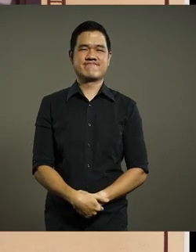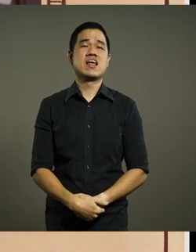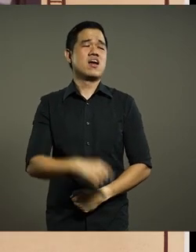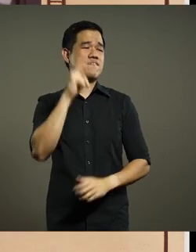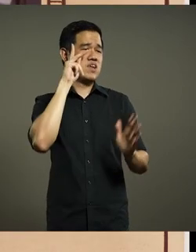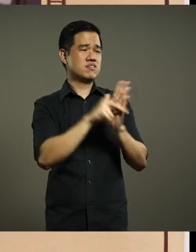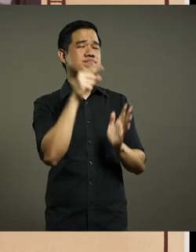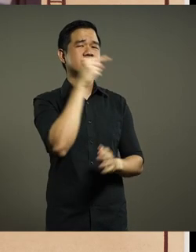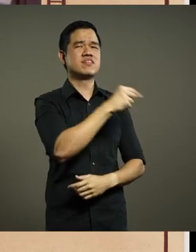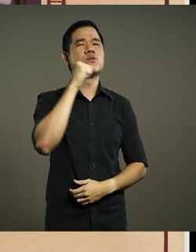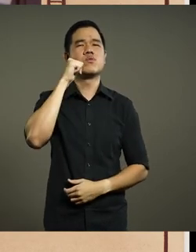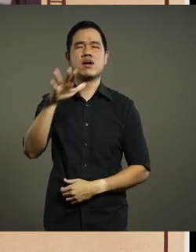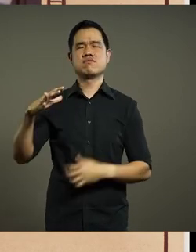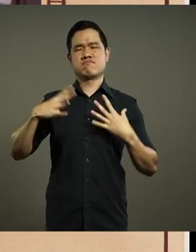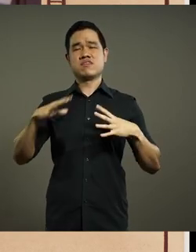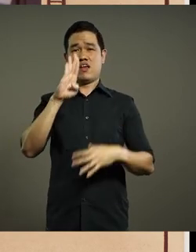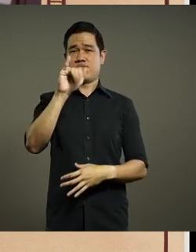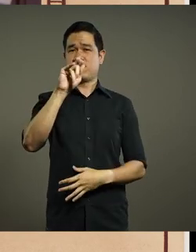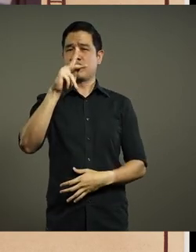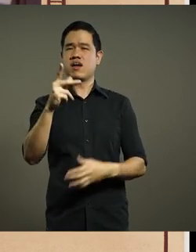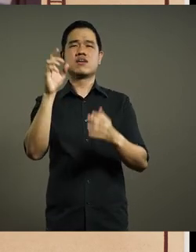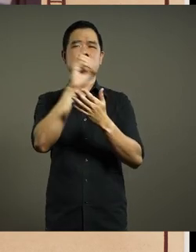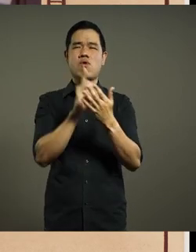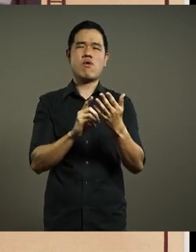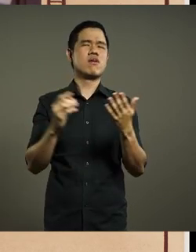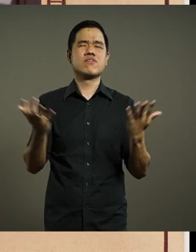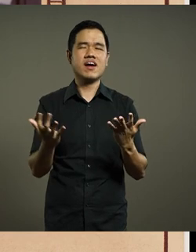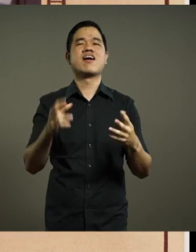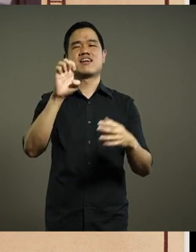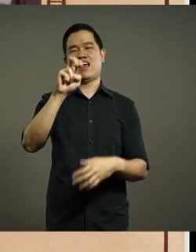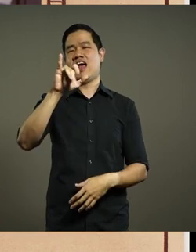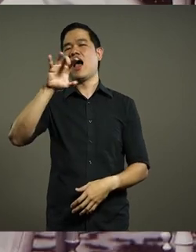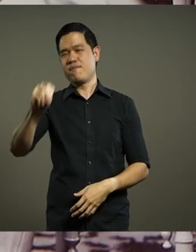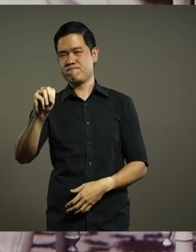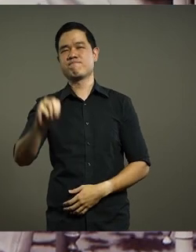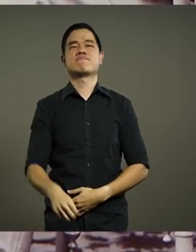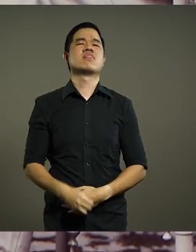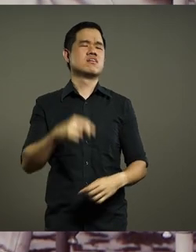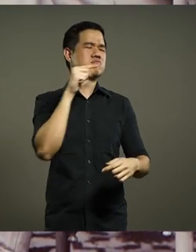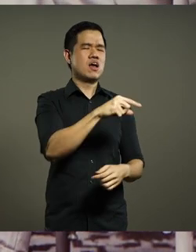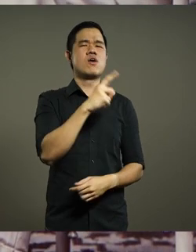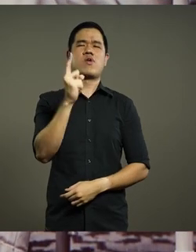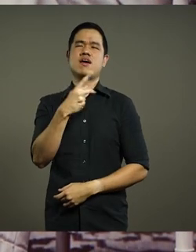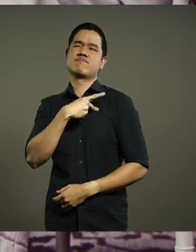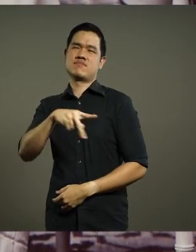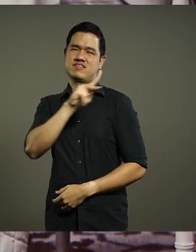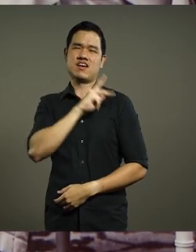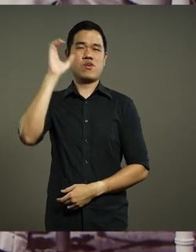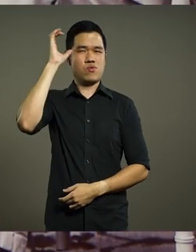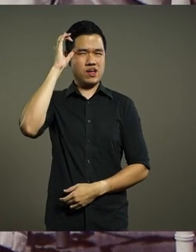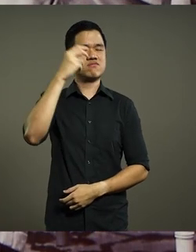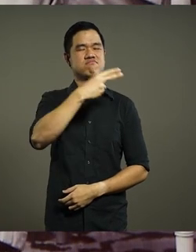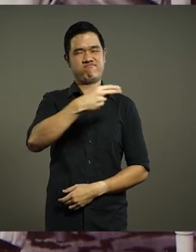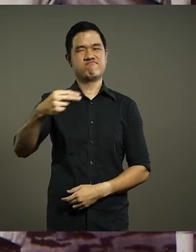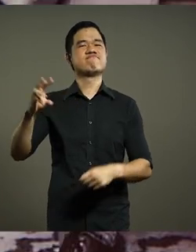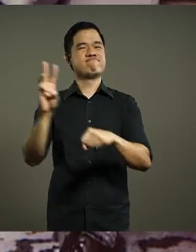Ibu dalam foto tersebut mengenakan kain batik yang diberi nama batik kencim. Batik jenis ini hanya dibuat